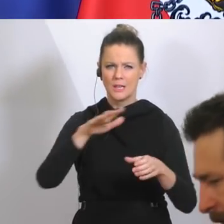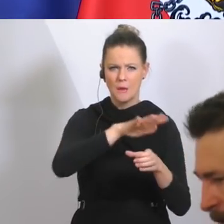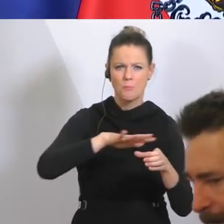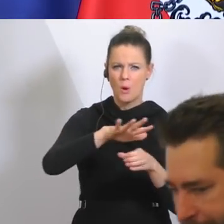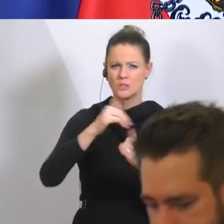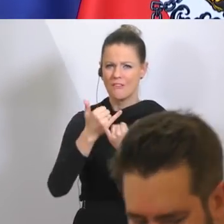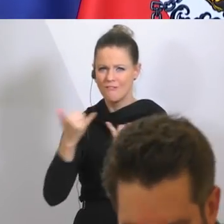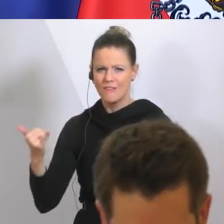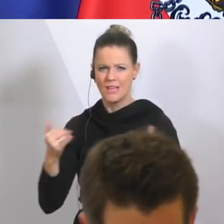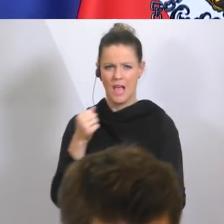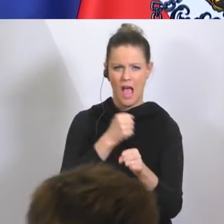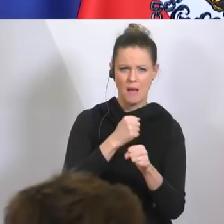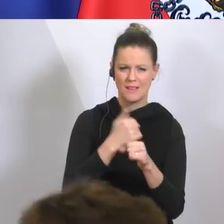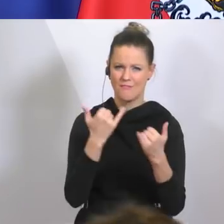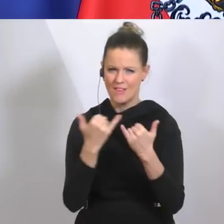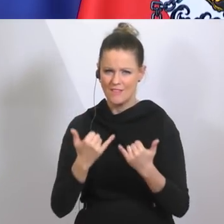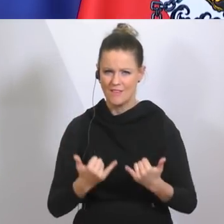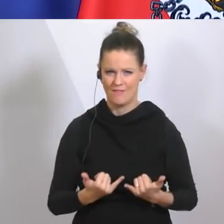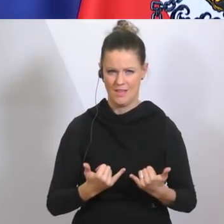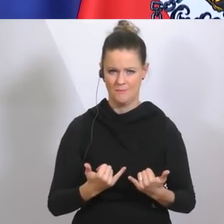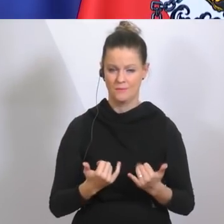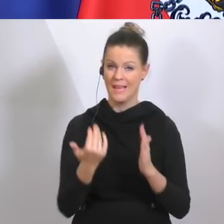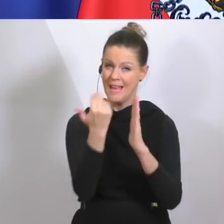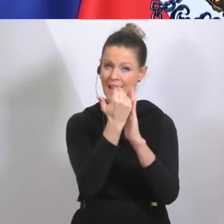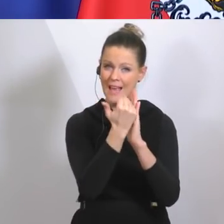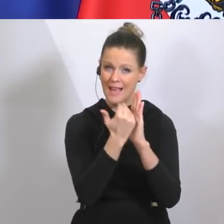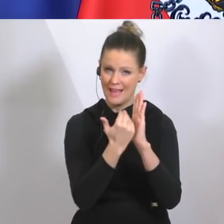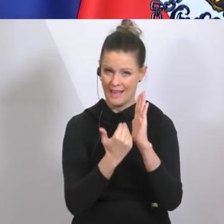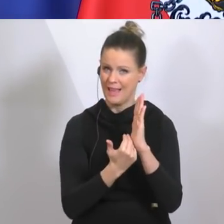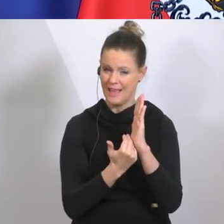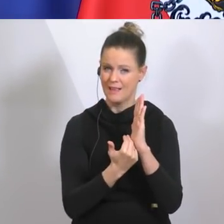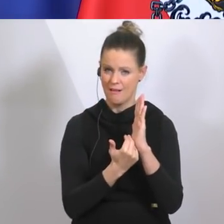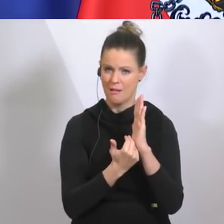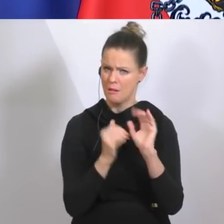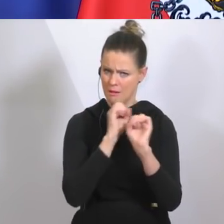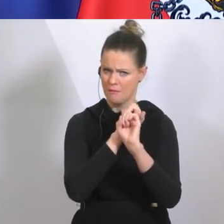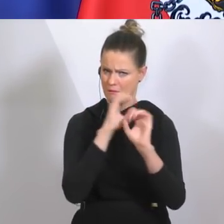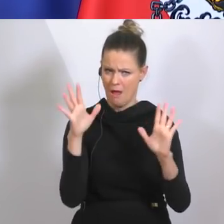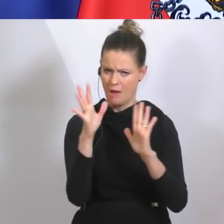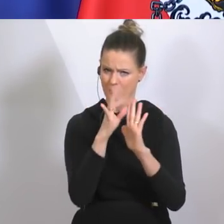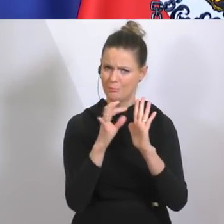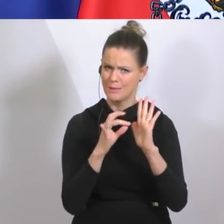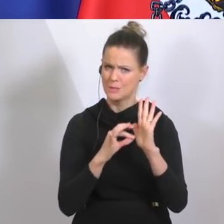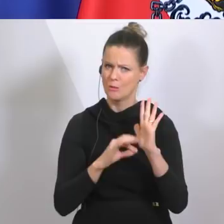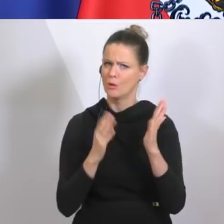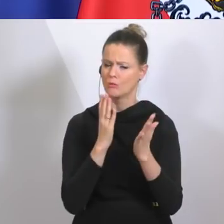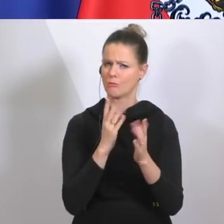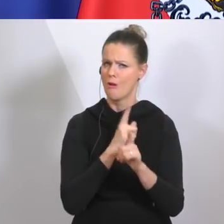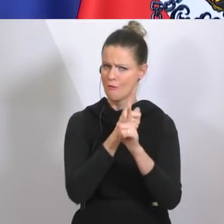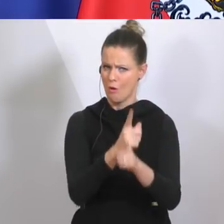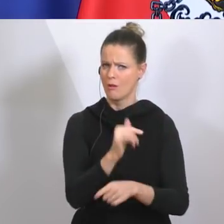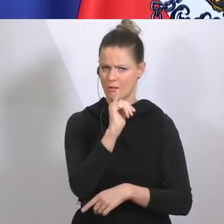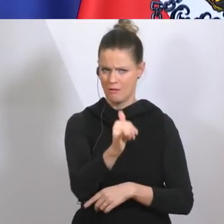Die Regelungen, die hier erlassen wurden, folgen eben allen den Prinzipien, die wir hier gemacht haben